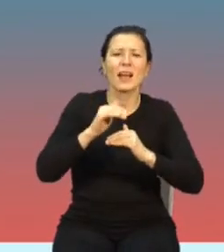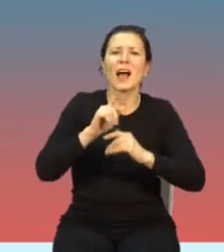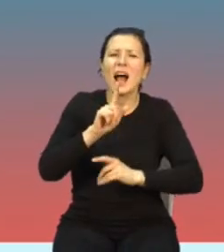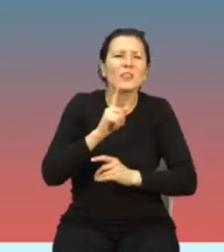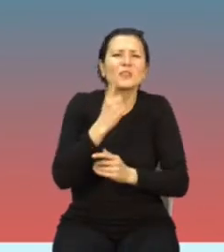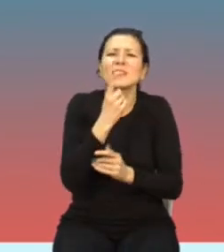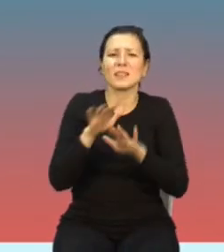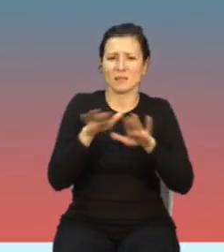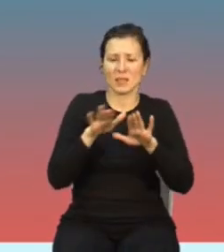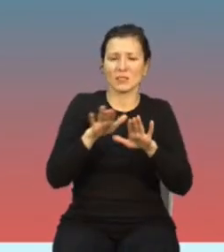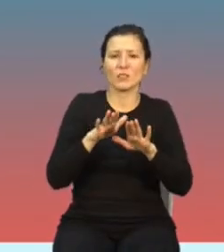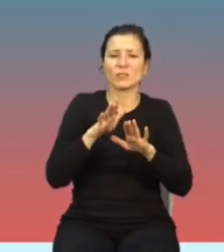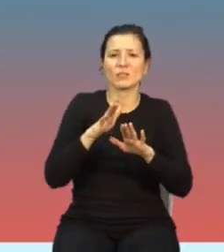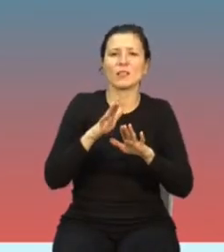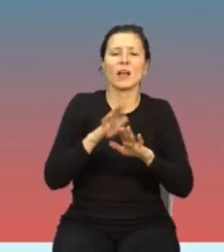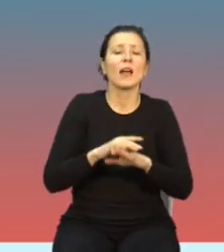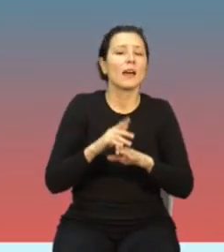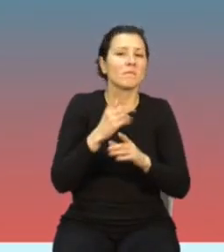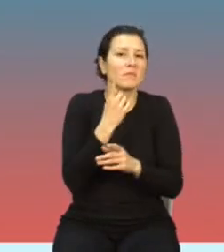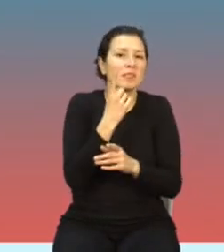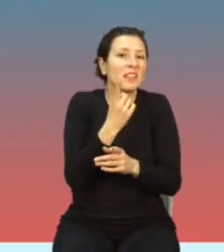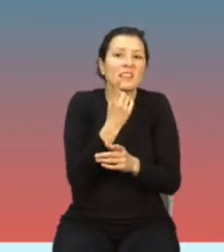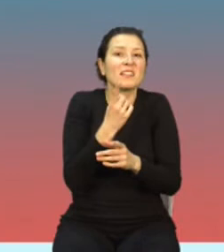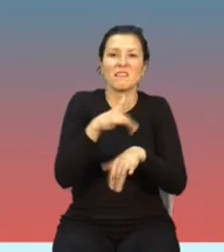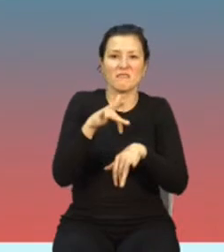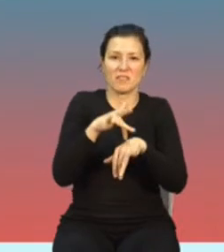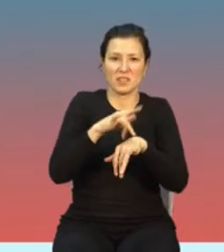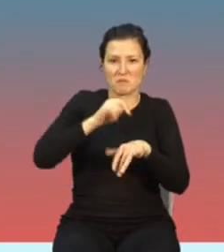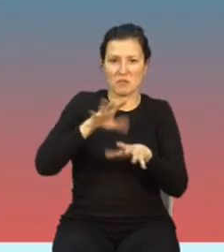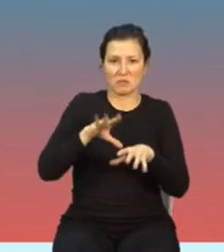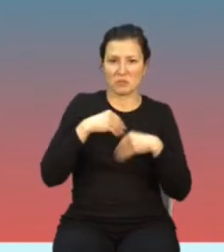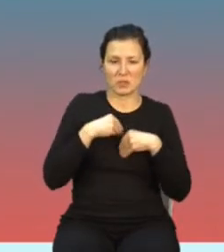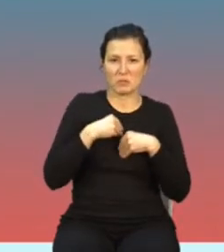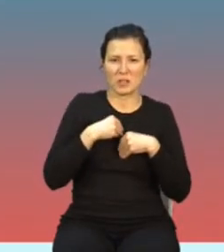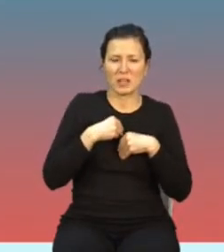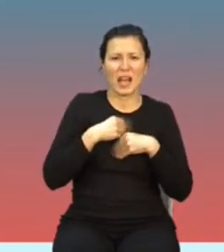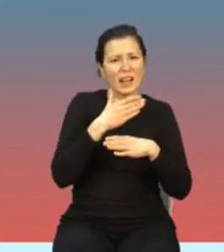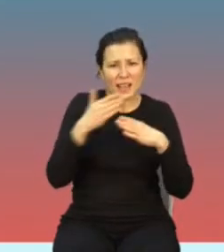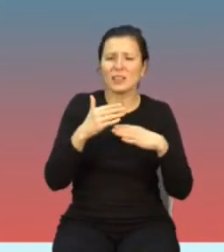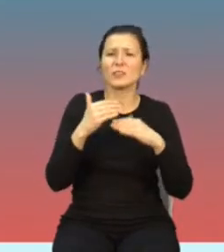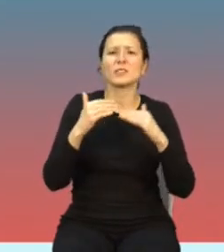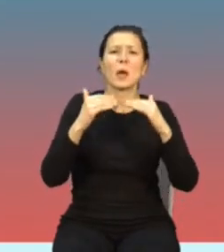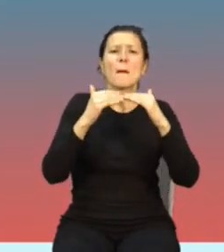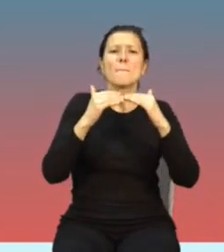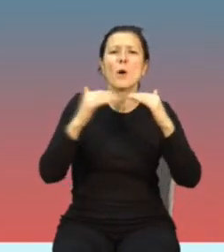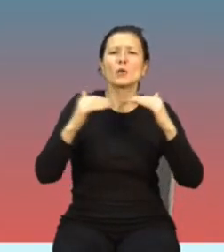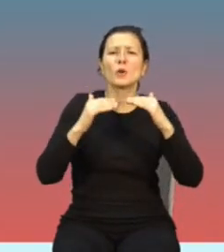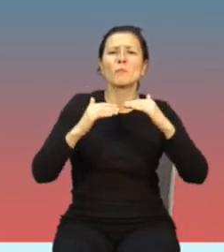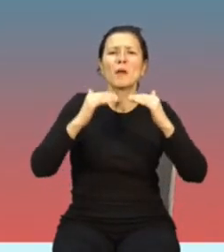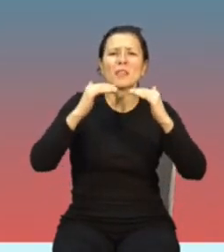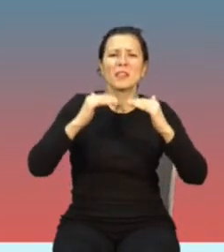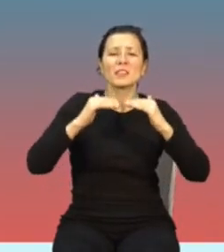uzyskaliśmy kiedykolwiek i tak czy inaczej jest to bardzo niski poziom, gdyż jest to zaledwie 7%